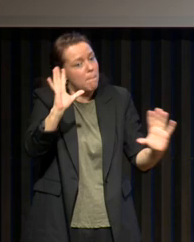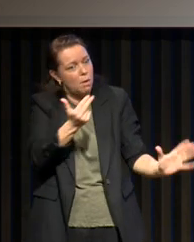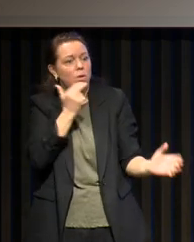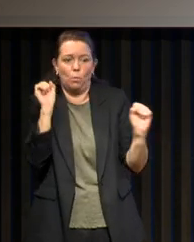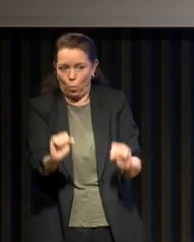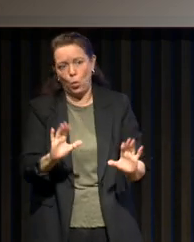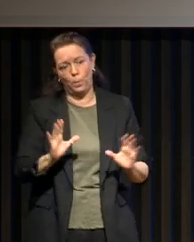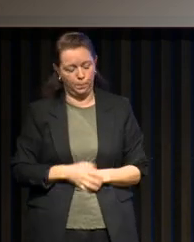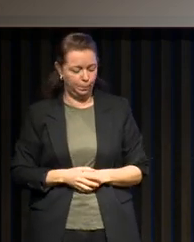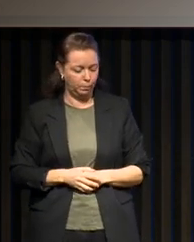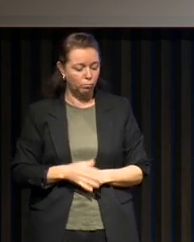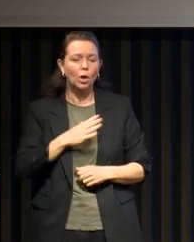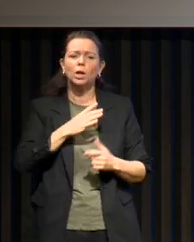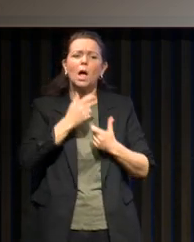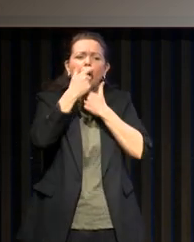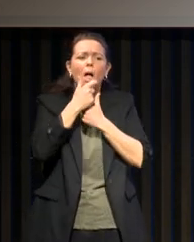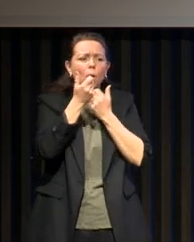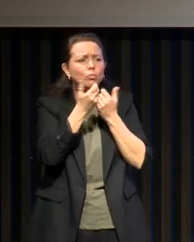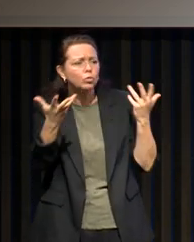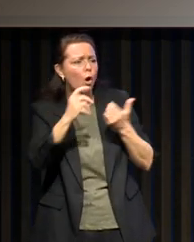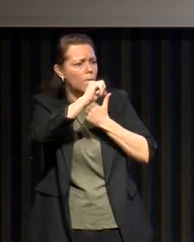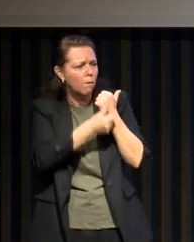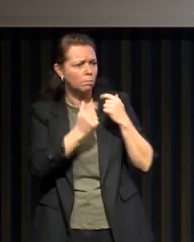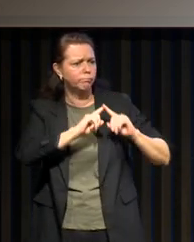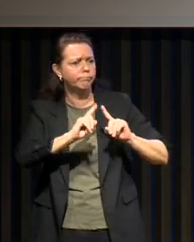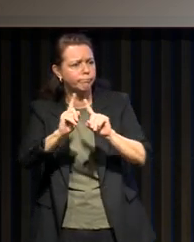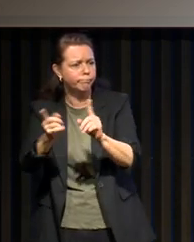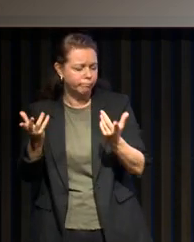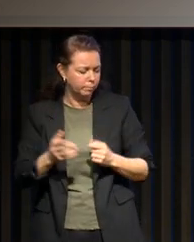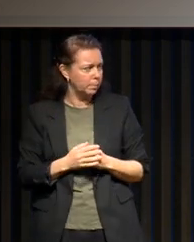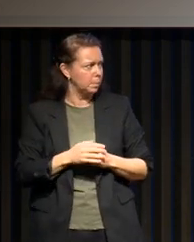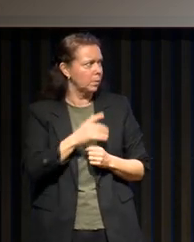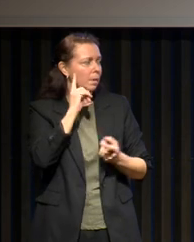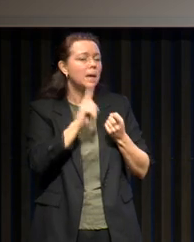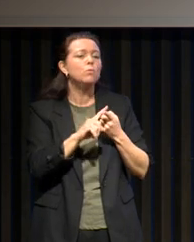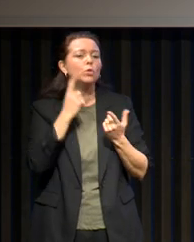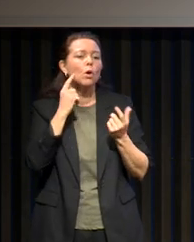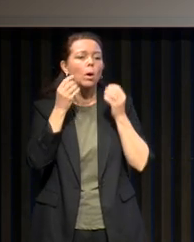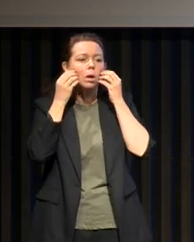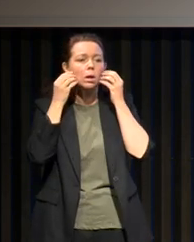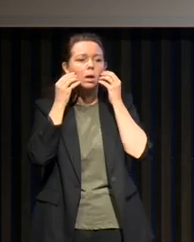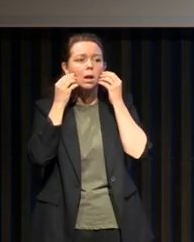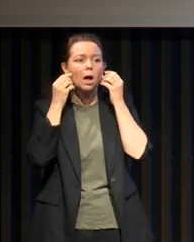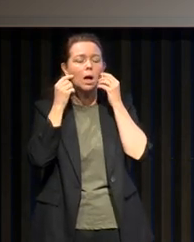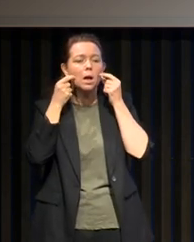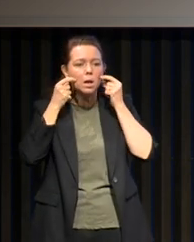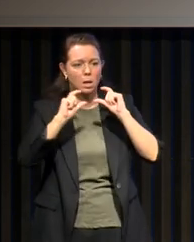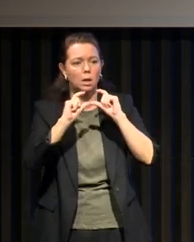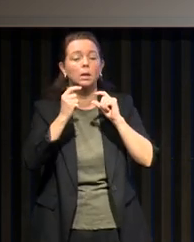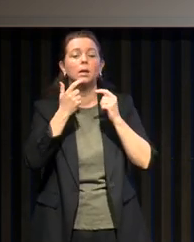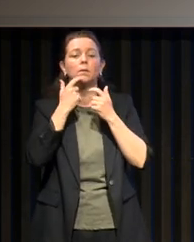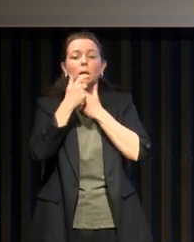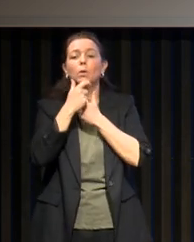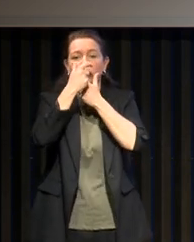Il y a différents types d'orthèse d'avancée mandibulaire, mais l'idée, c'est qu'on avance un peu la mandibule la nuit. Donc, on met deux gouttières la nuit